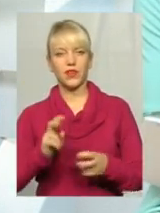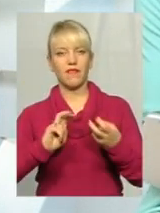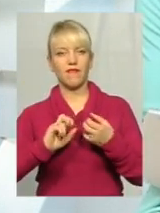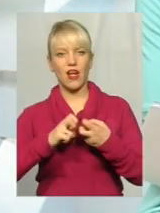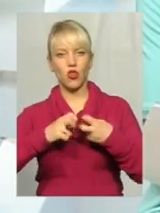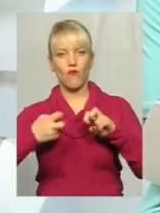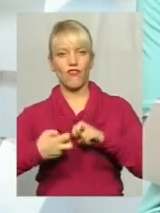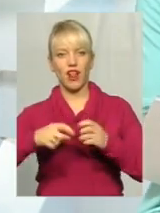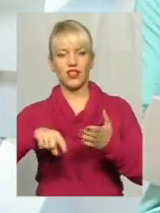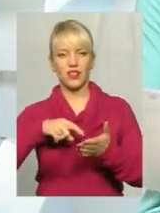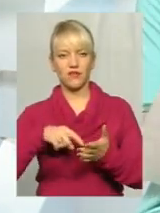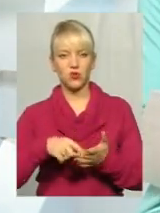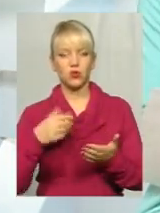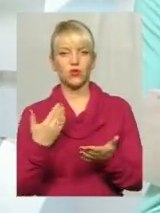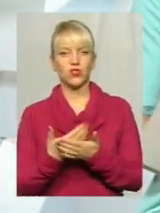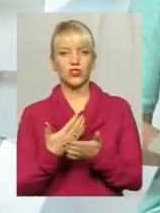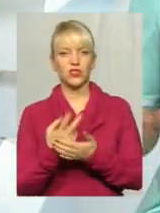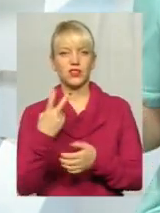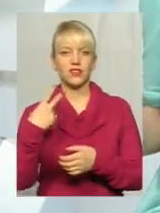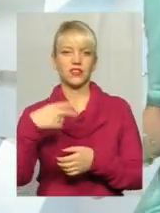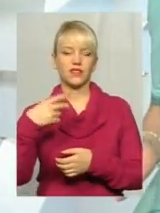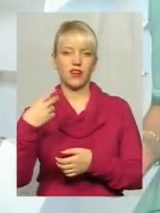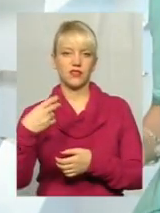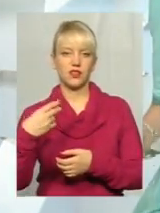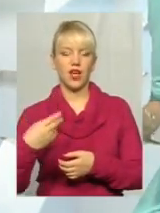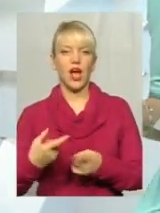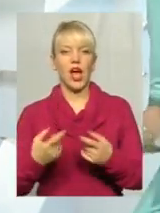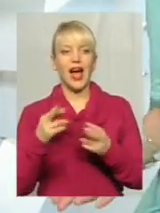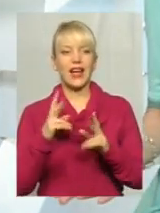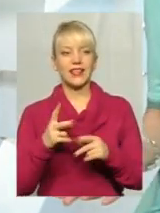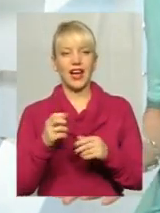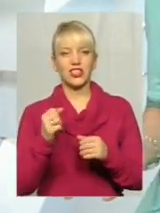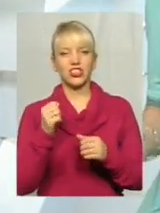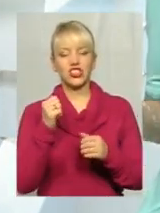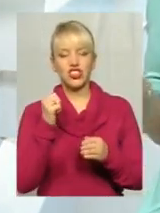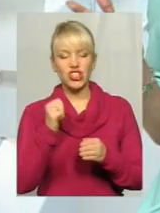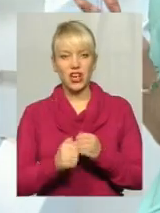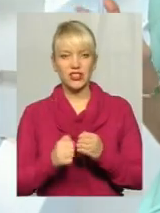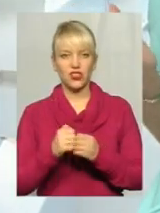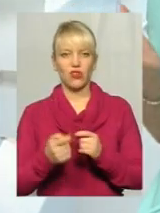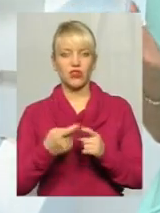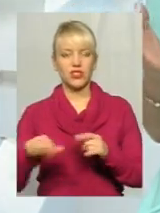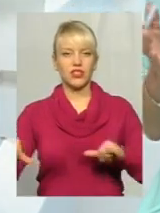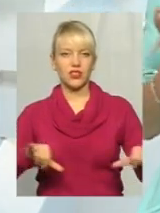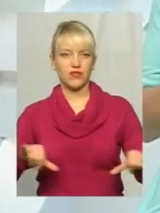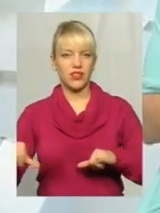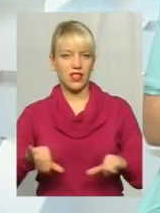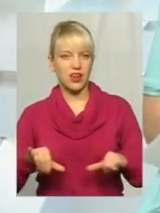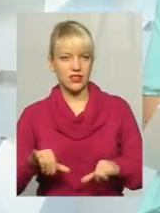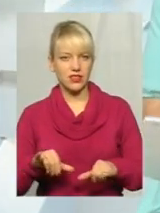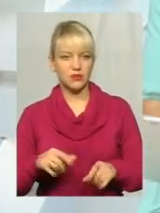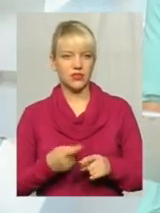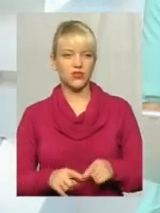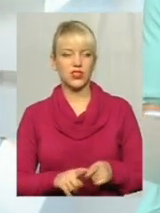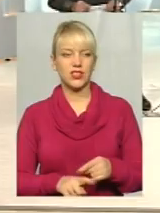-Франківську вже дотягує до двох десятків. А як часто саме вандалізм, саме